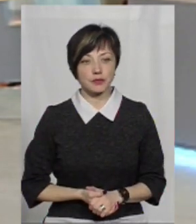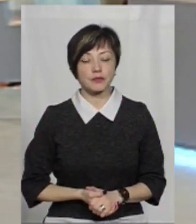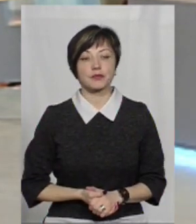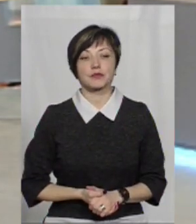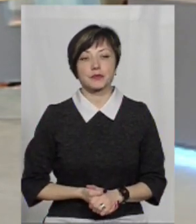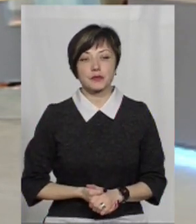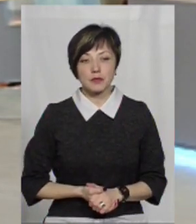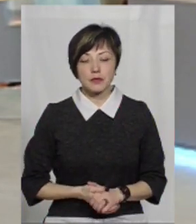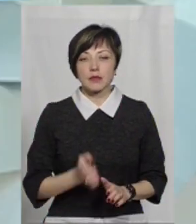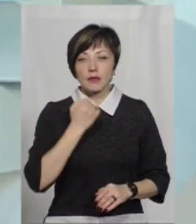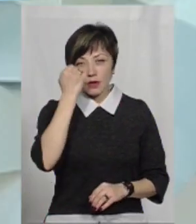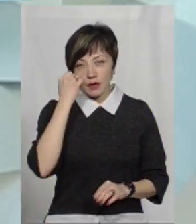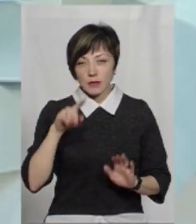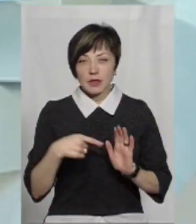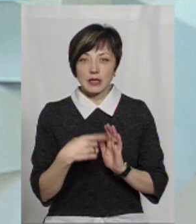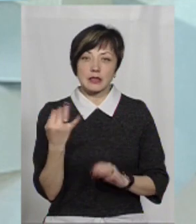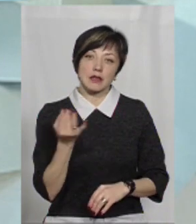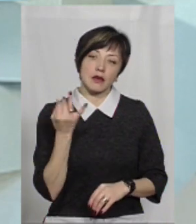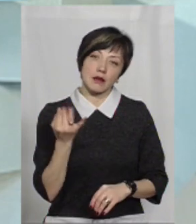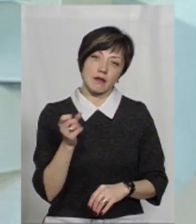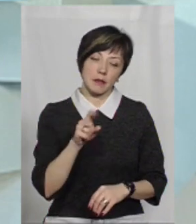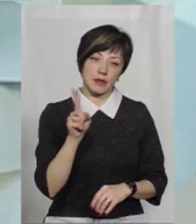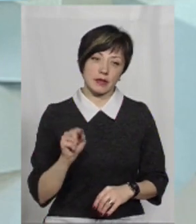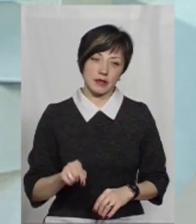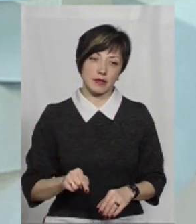Дякую. Тоже досить таке цікаве питання.